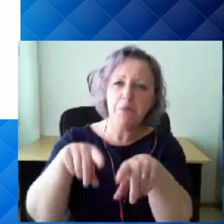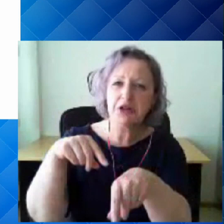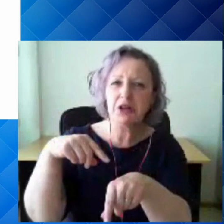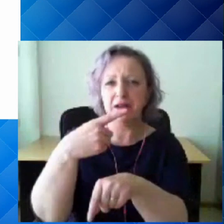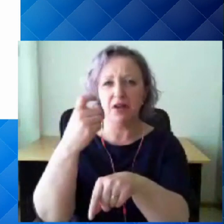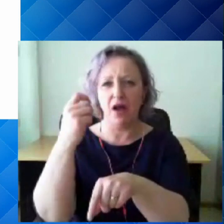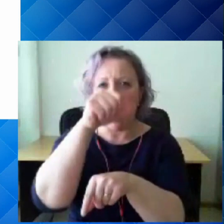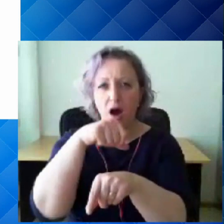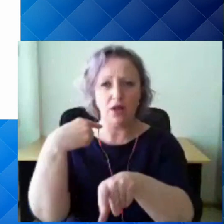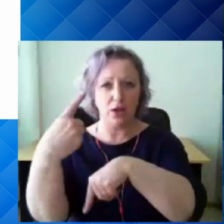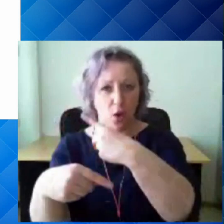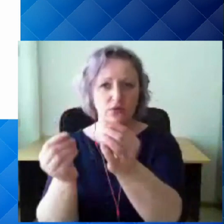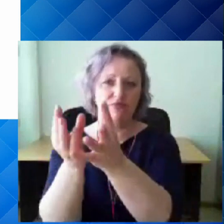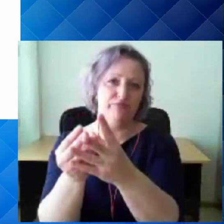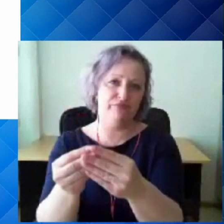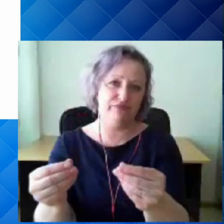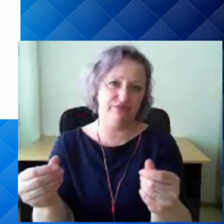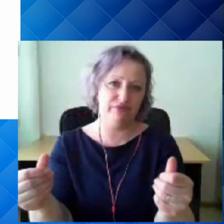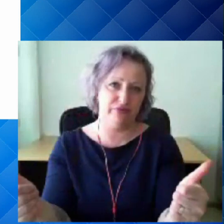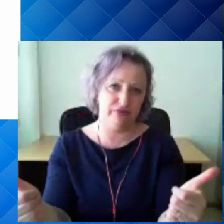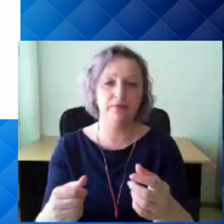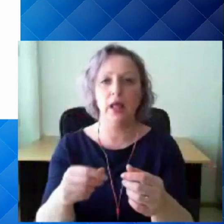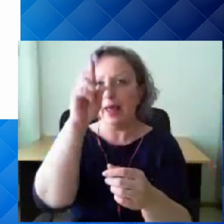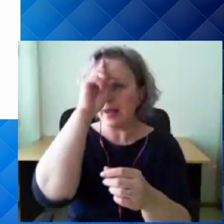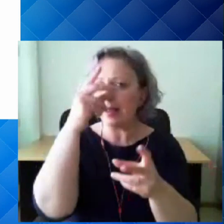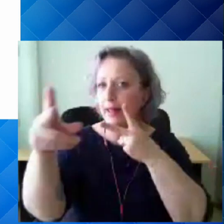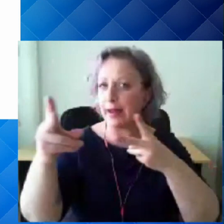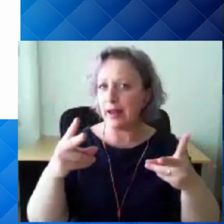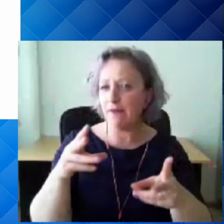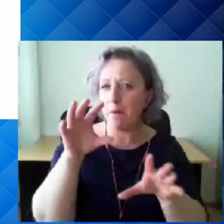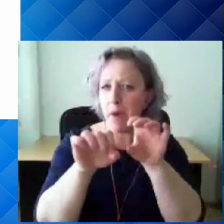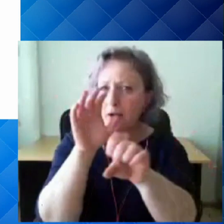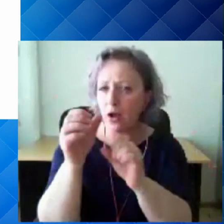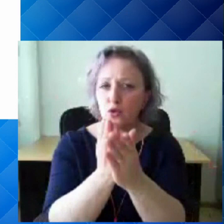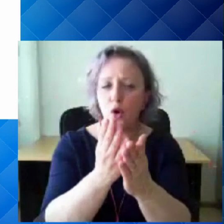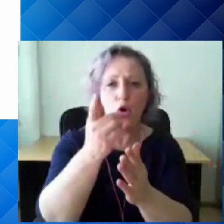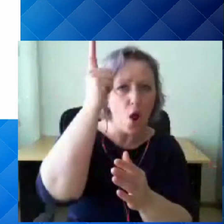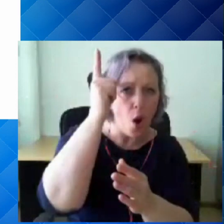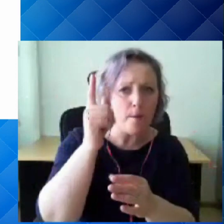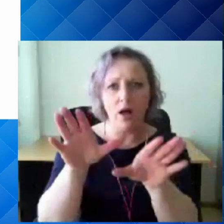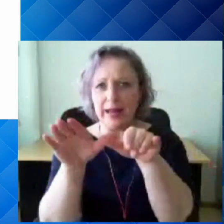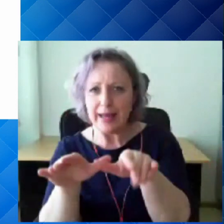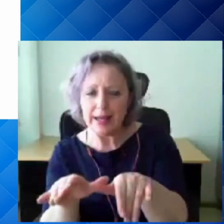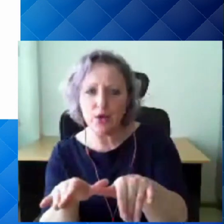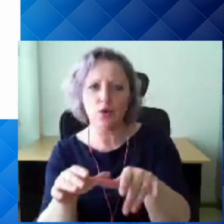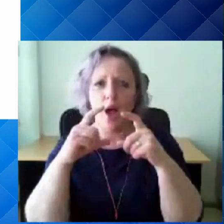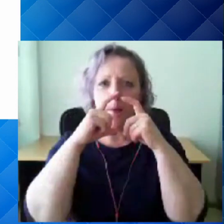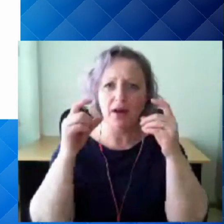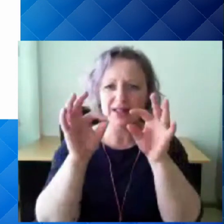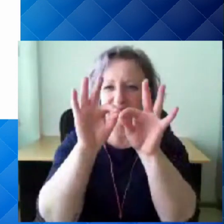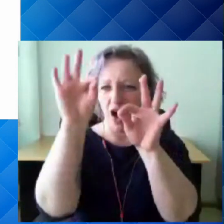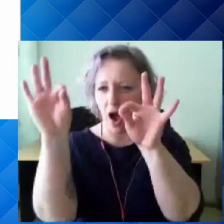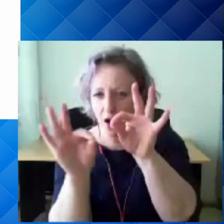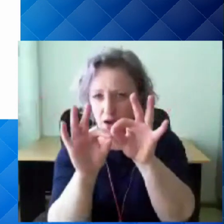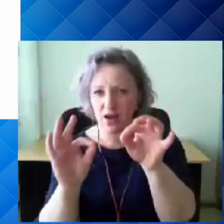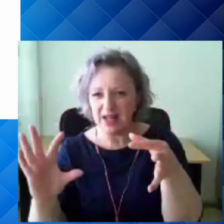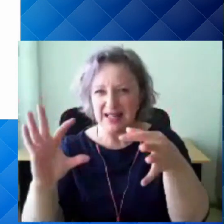Erinevad riigid on tähendanud ka seda, et nii loomad kui linnud jäävad nende maskide sankaste vahele